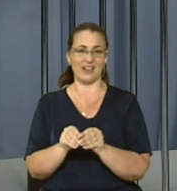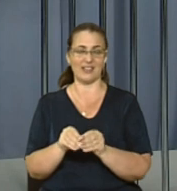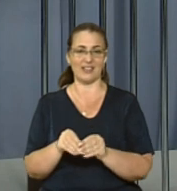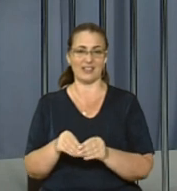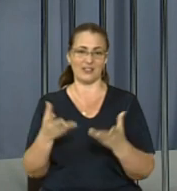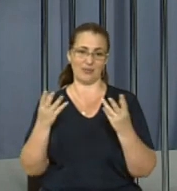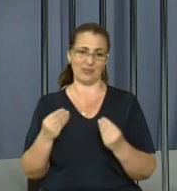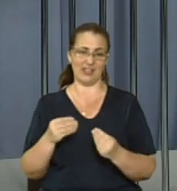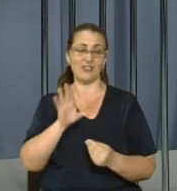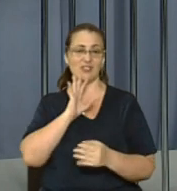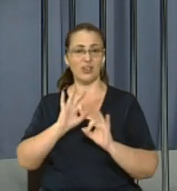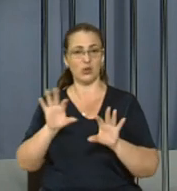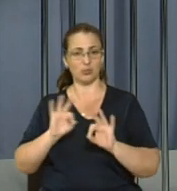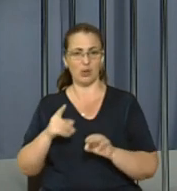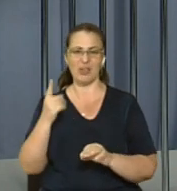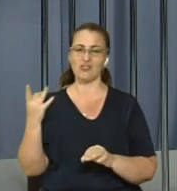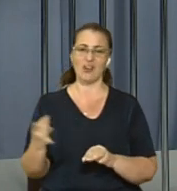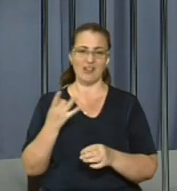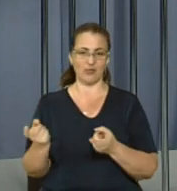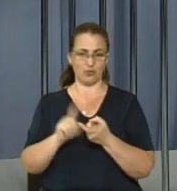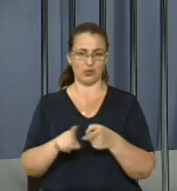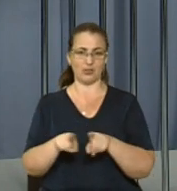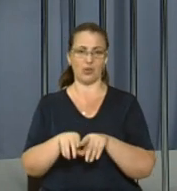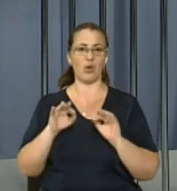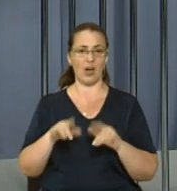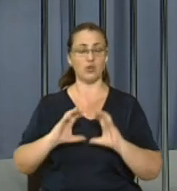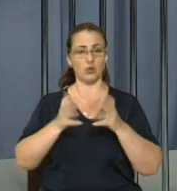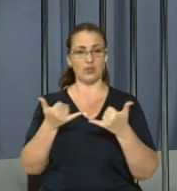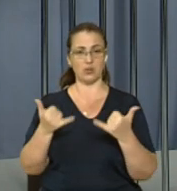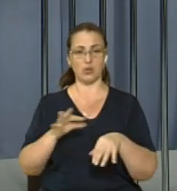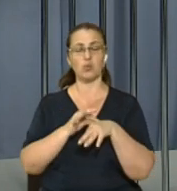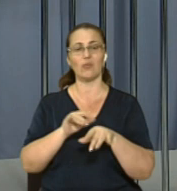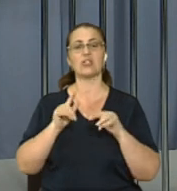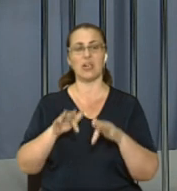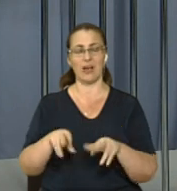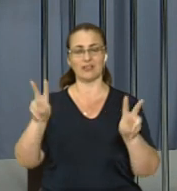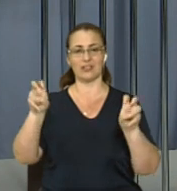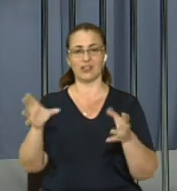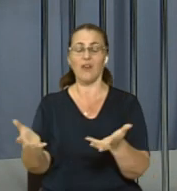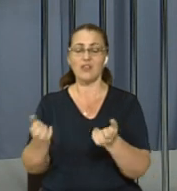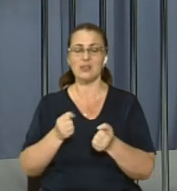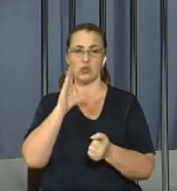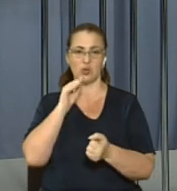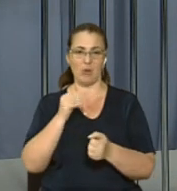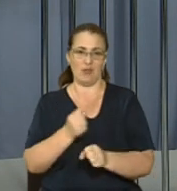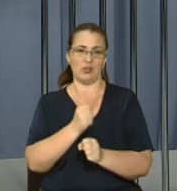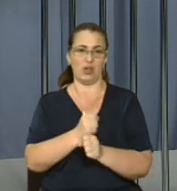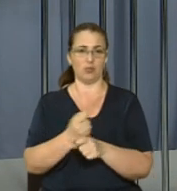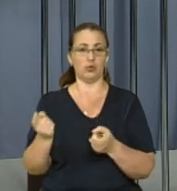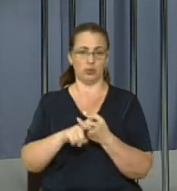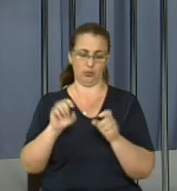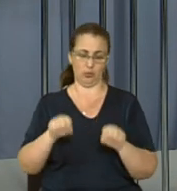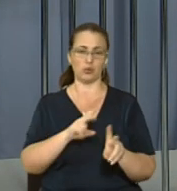розповіла, що вперше долучилась до такої акції. Нагадаю, у світі сьогодні відбувається акція «Візьми собаку на роботу». Долучитись до неї можуть усі